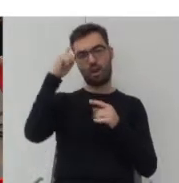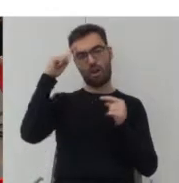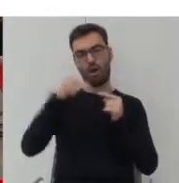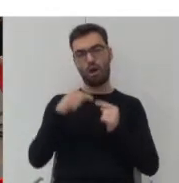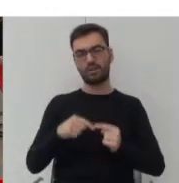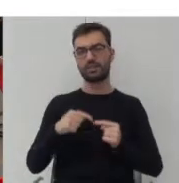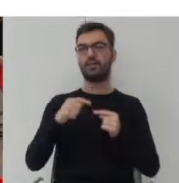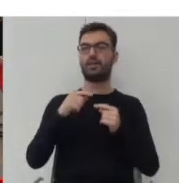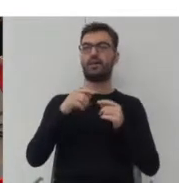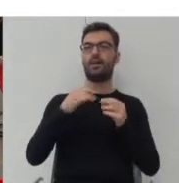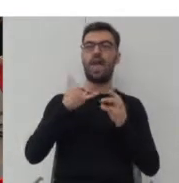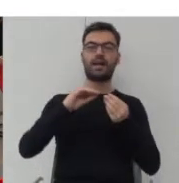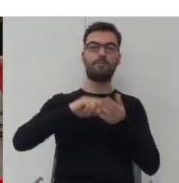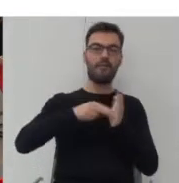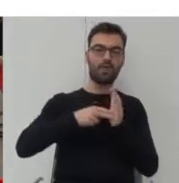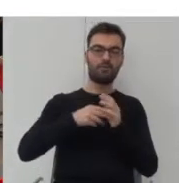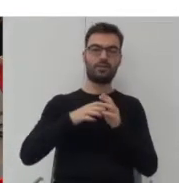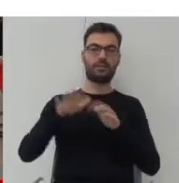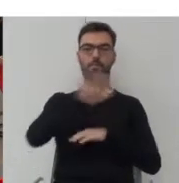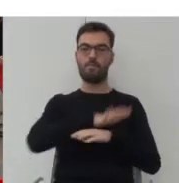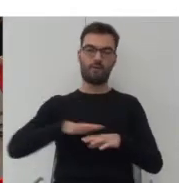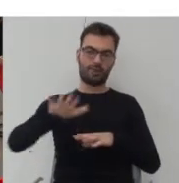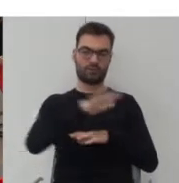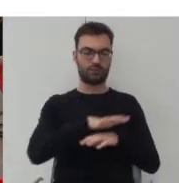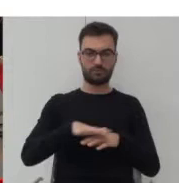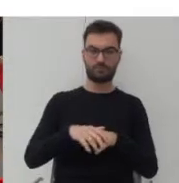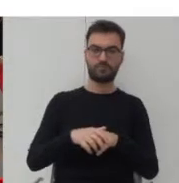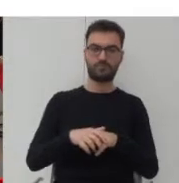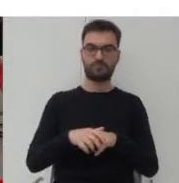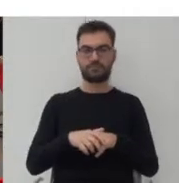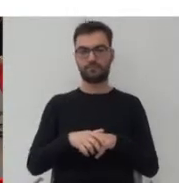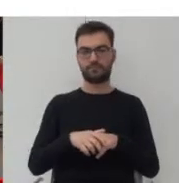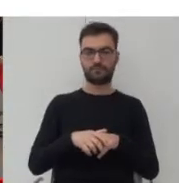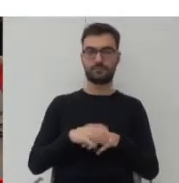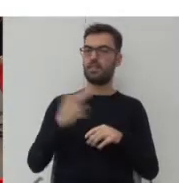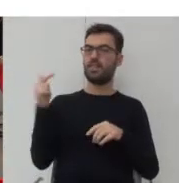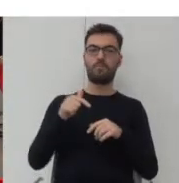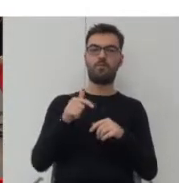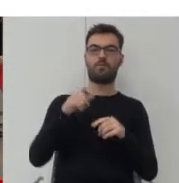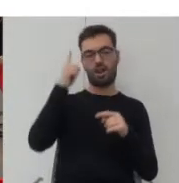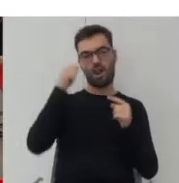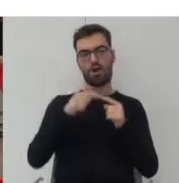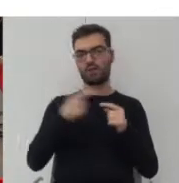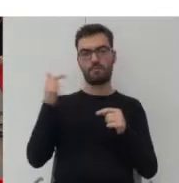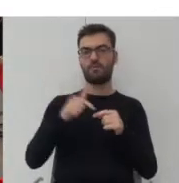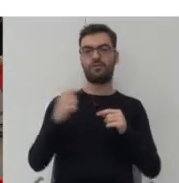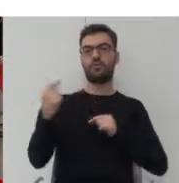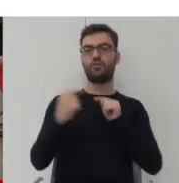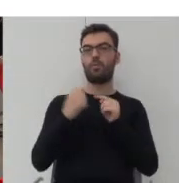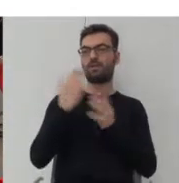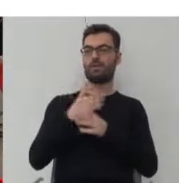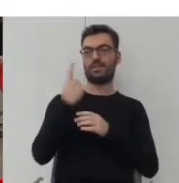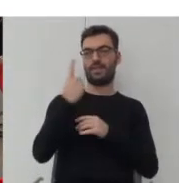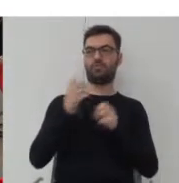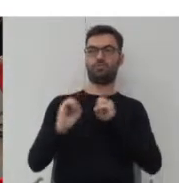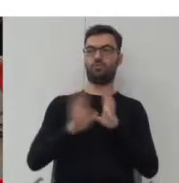dystrybucji powierzchni w danym obiekcie. No i nie powinna, ta logika nie powinna odpowiadać tylko jednemu